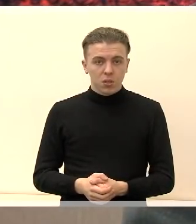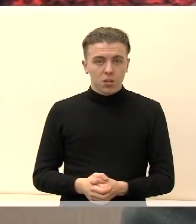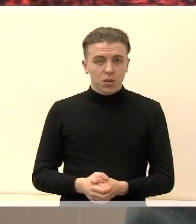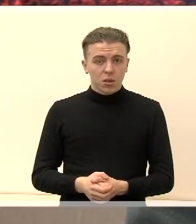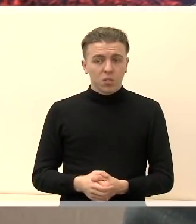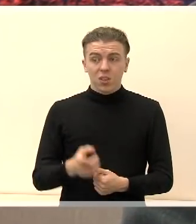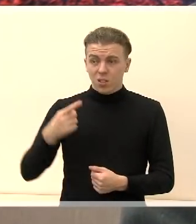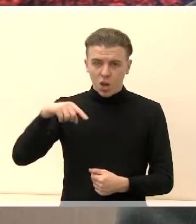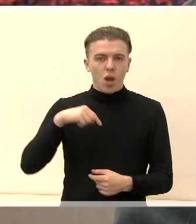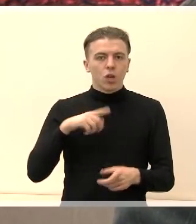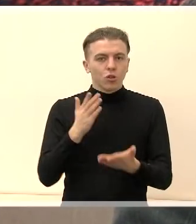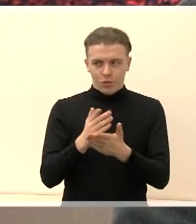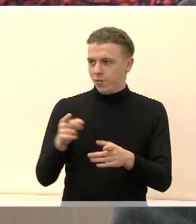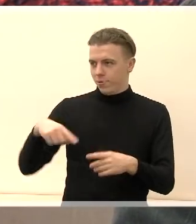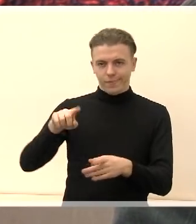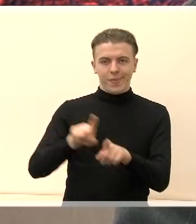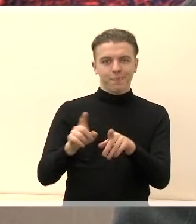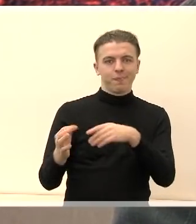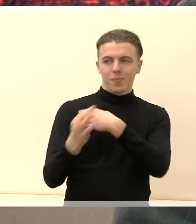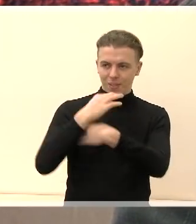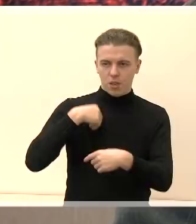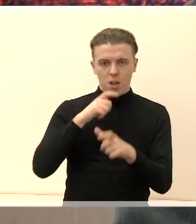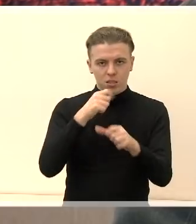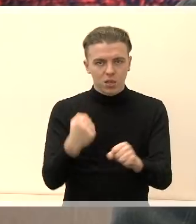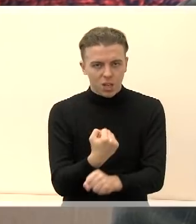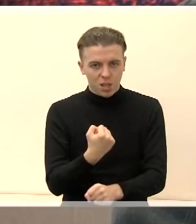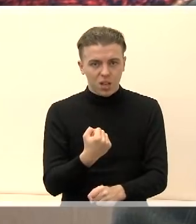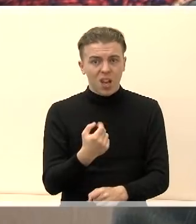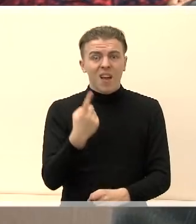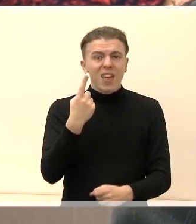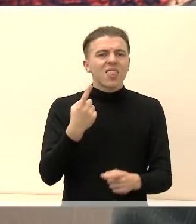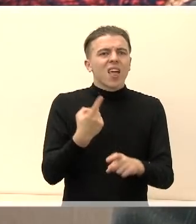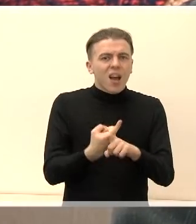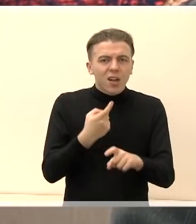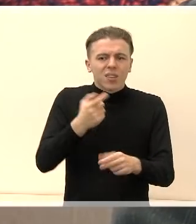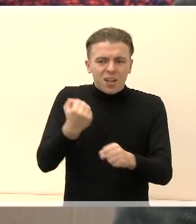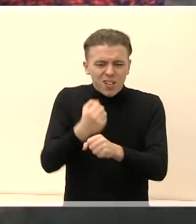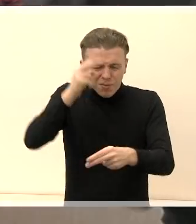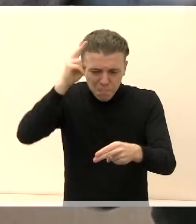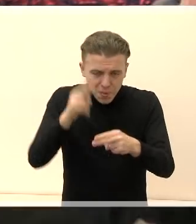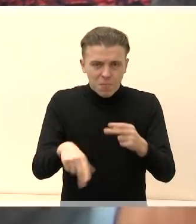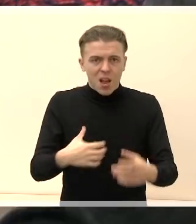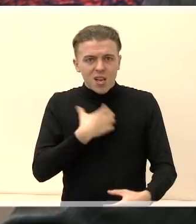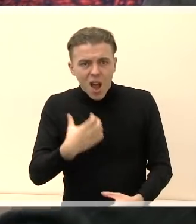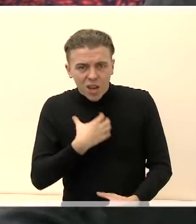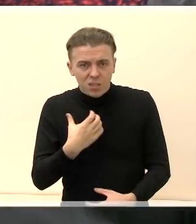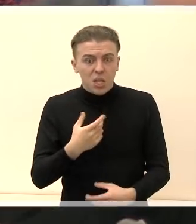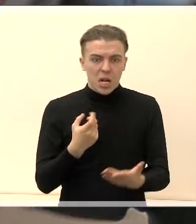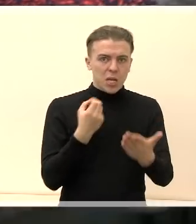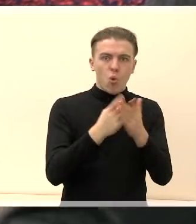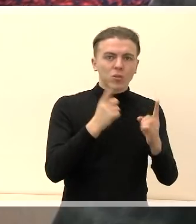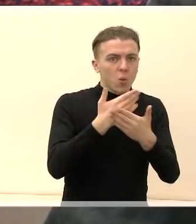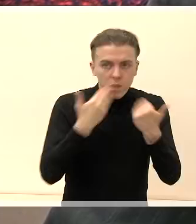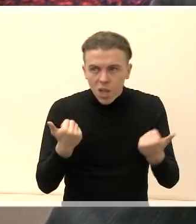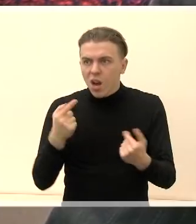Kolegos, aš privirstas atsakyti, pabaigim vienas įgazdį žmonės su šituo dalyku. Tai ligonės nesaugios, tai